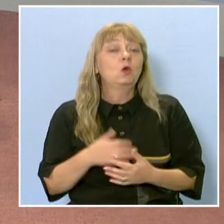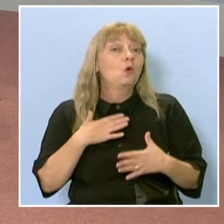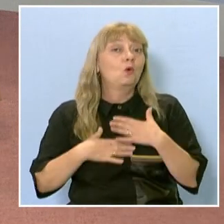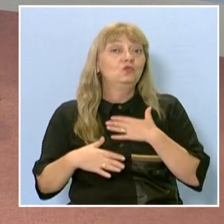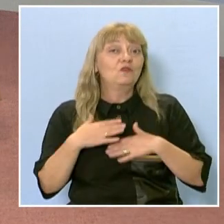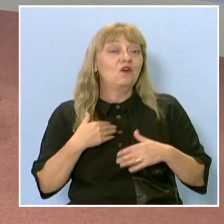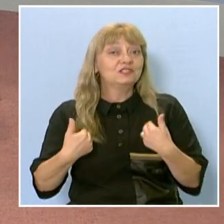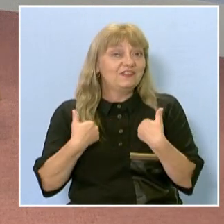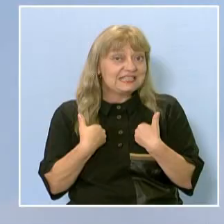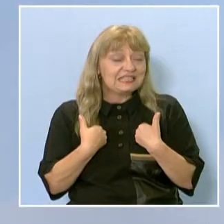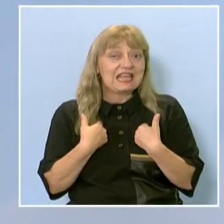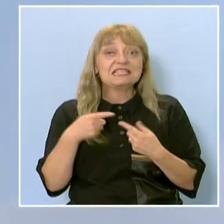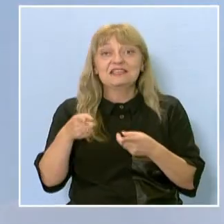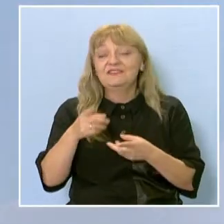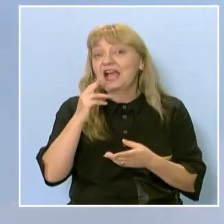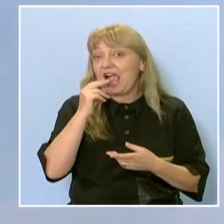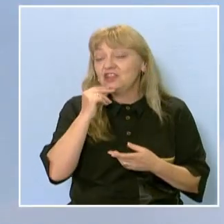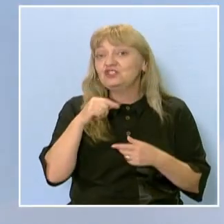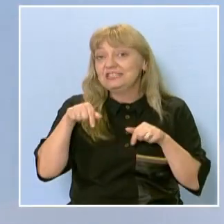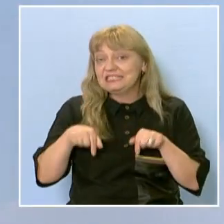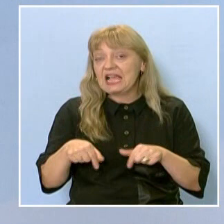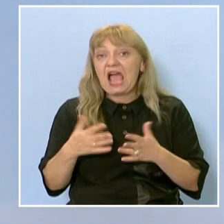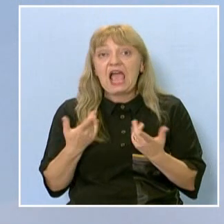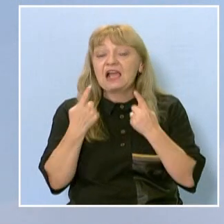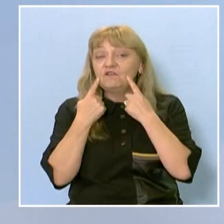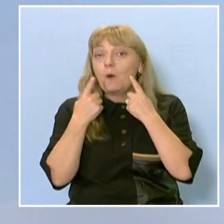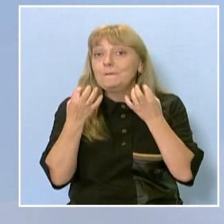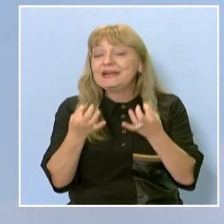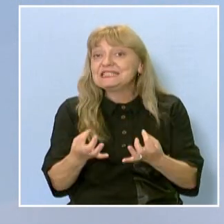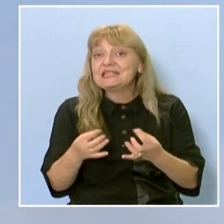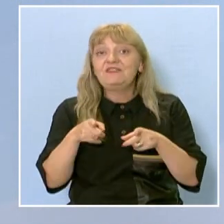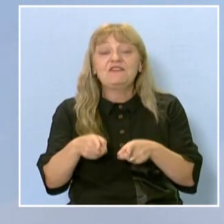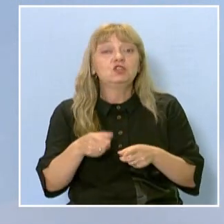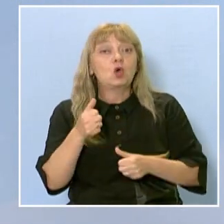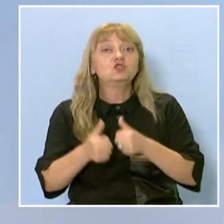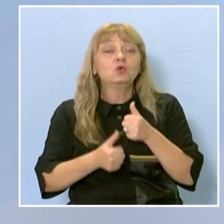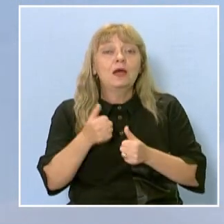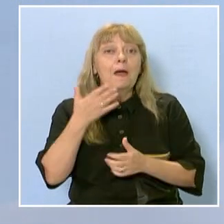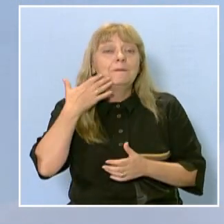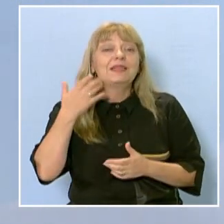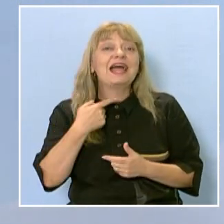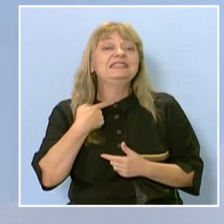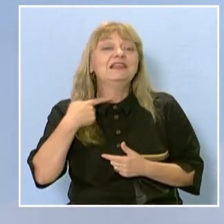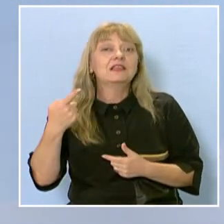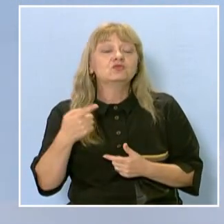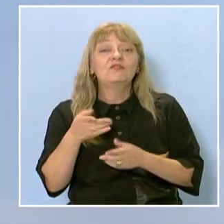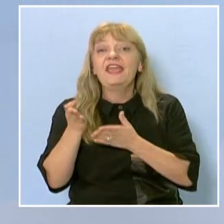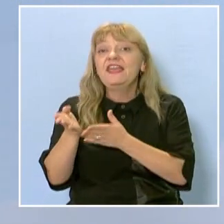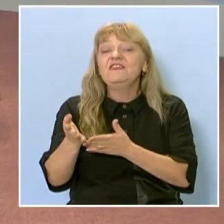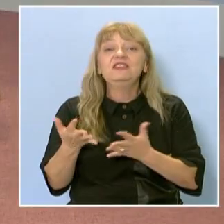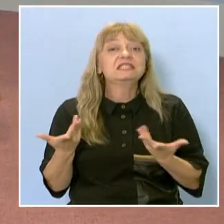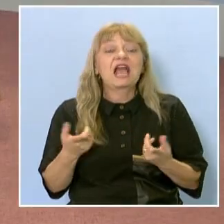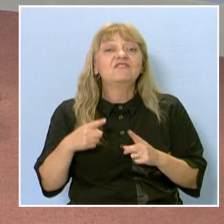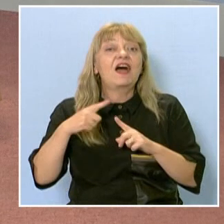да ни кажете сега всъщност какво представлява този конкурс Млади гласове и вие с каква тема